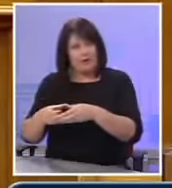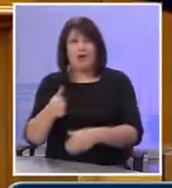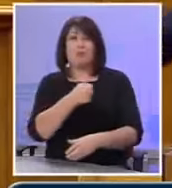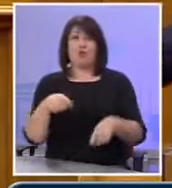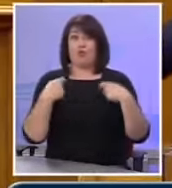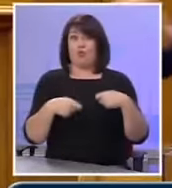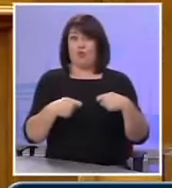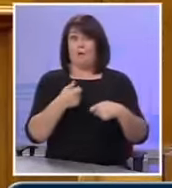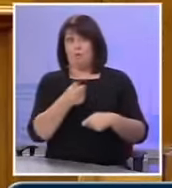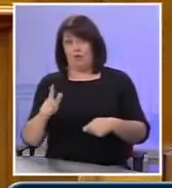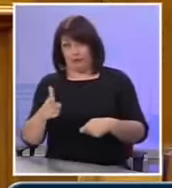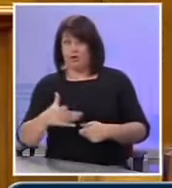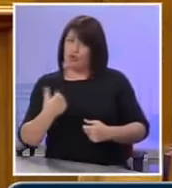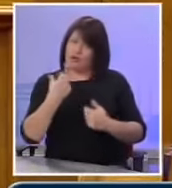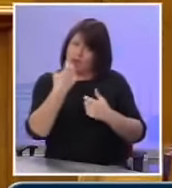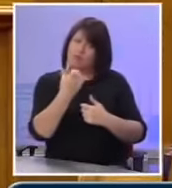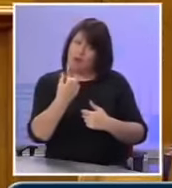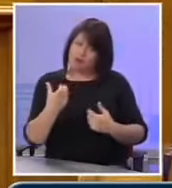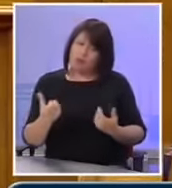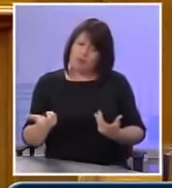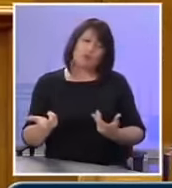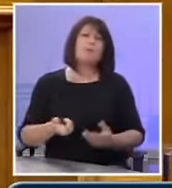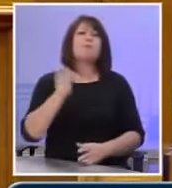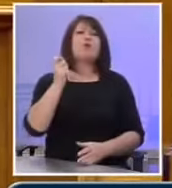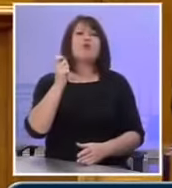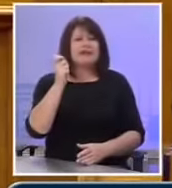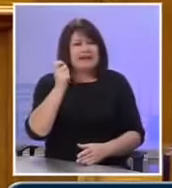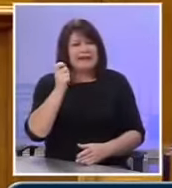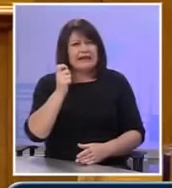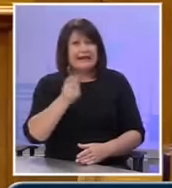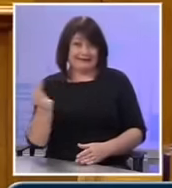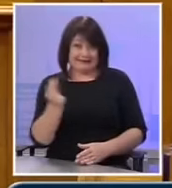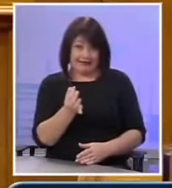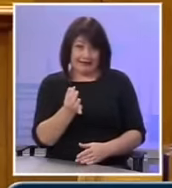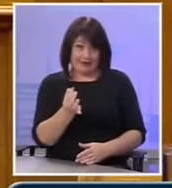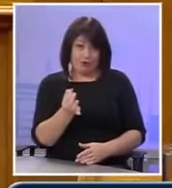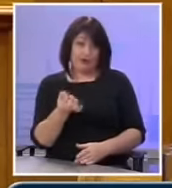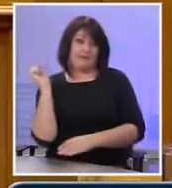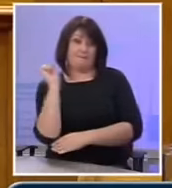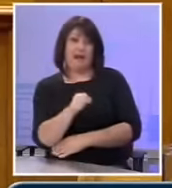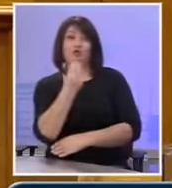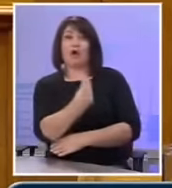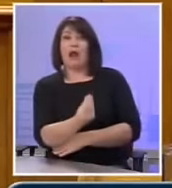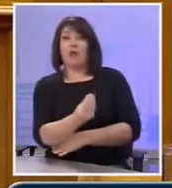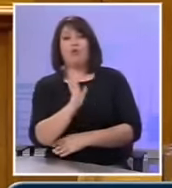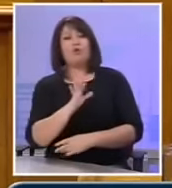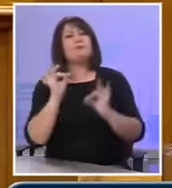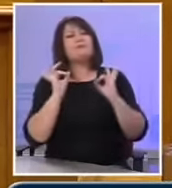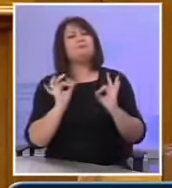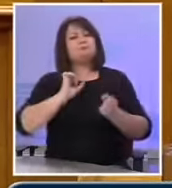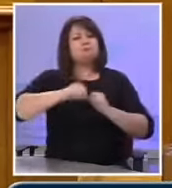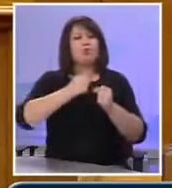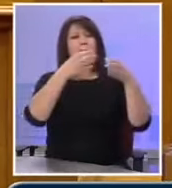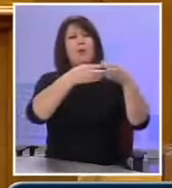πλούσιη ή μόνη φτωχή. Και μια πολιτική που δεν κάνει το τέλειο να είναι εχθρός του καλού αλλά προσπαθεί σε συγκεκριμένες